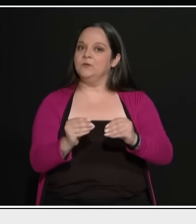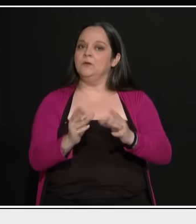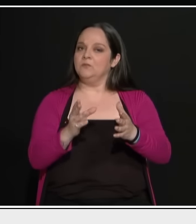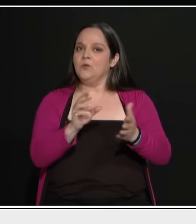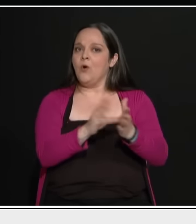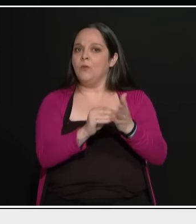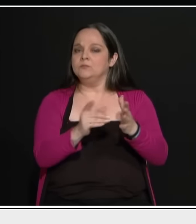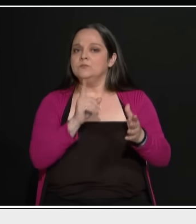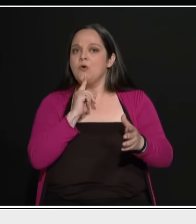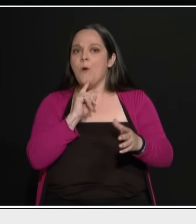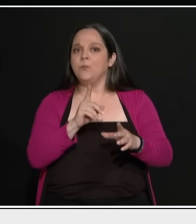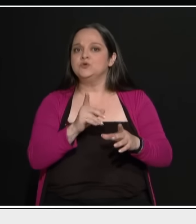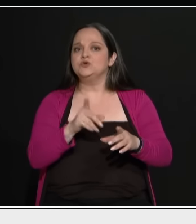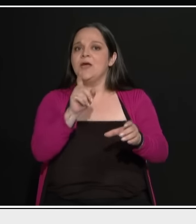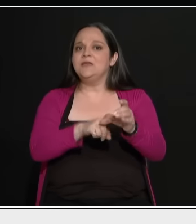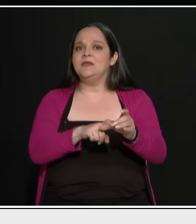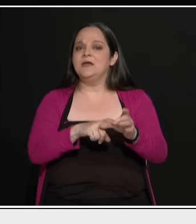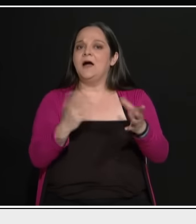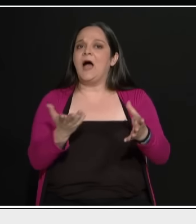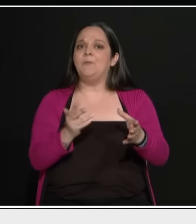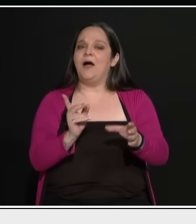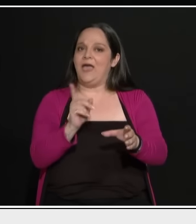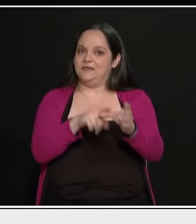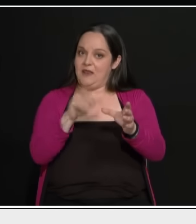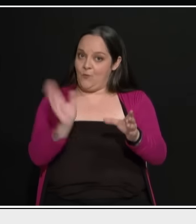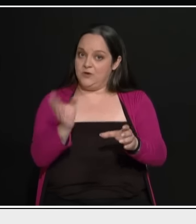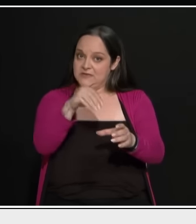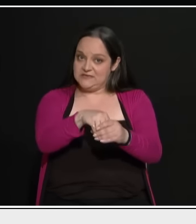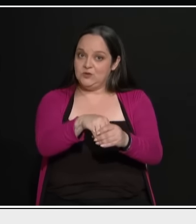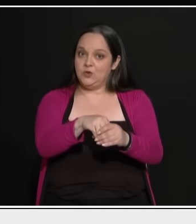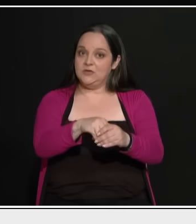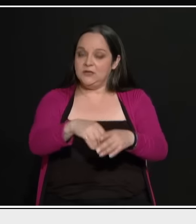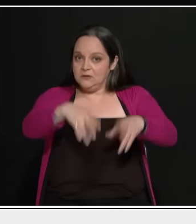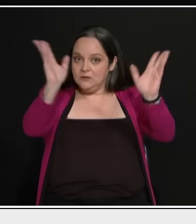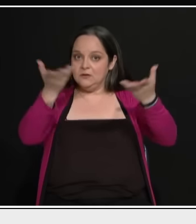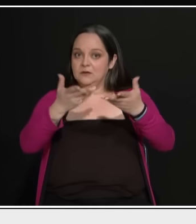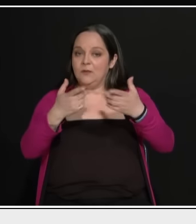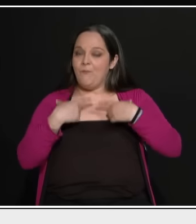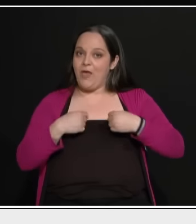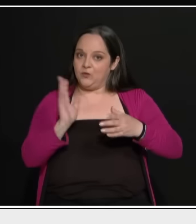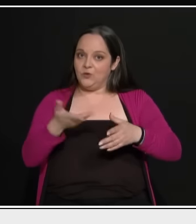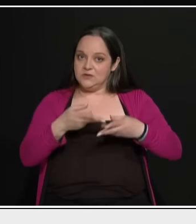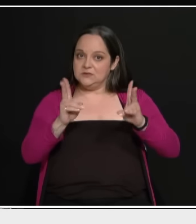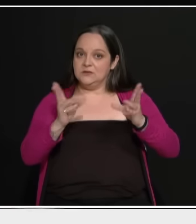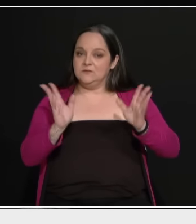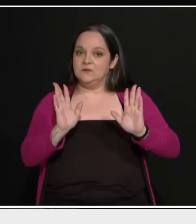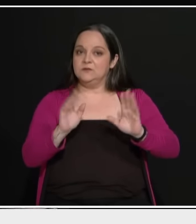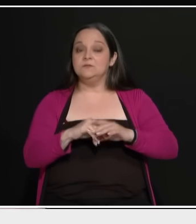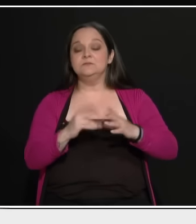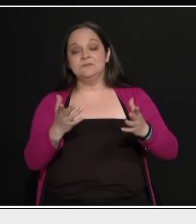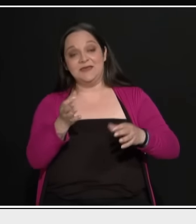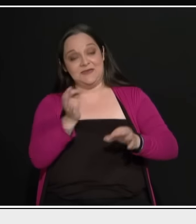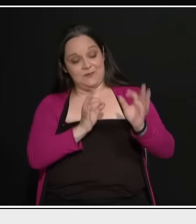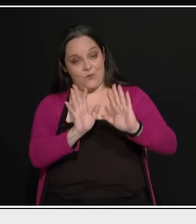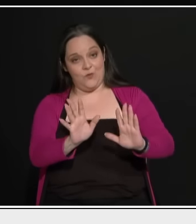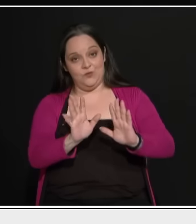Μπαίνεις σε εταιρεία αν δεν έχεις κάποια συμμετοχή. Δεν μπαίνεις. Να σας πω και τη συνέχεια της σκέψης του επιχειρηματία που μπορεί να μην συμφωνεί με το δικό σας το